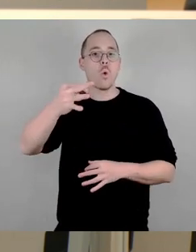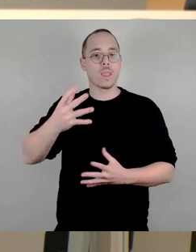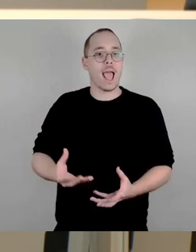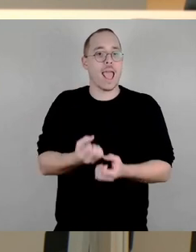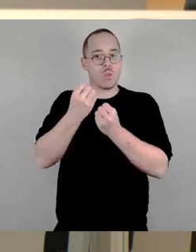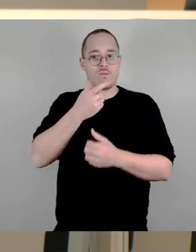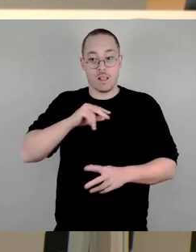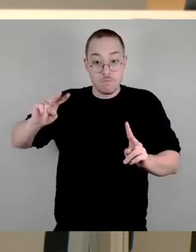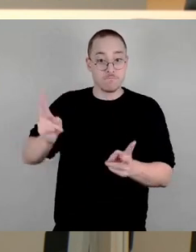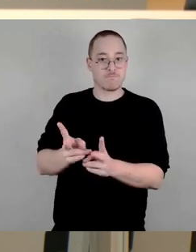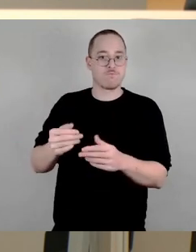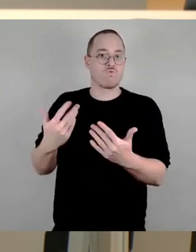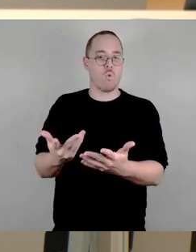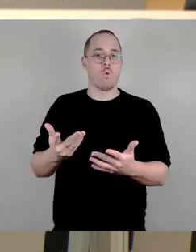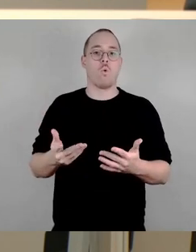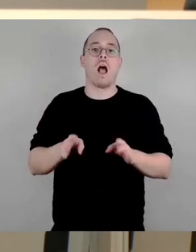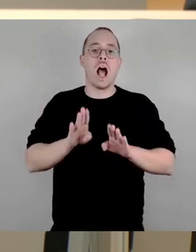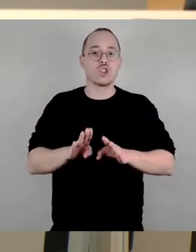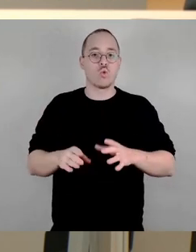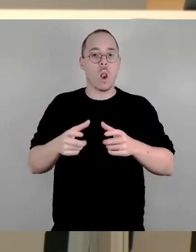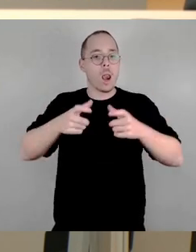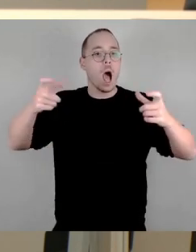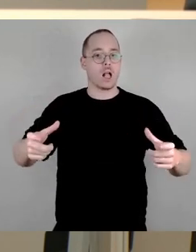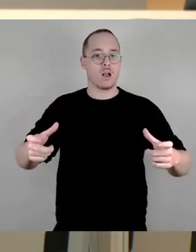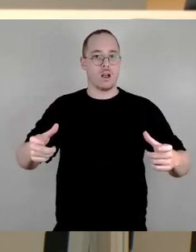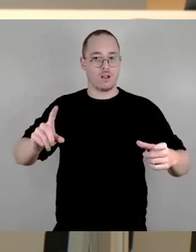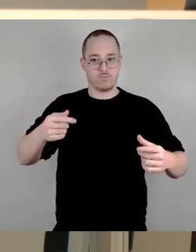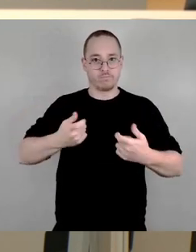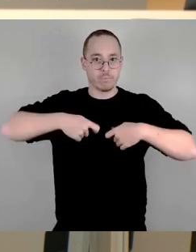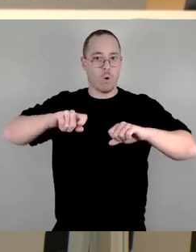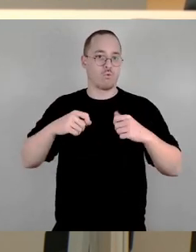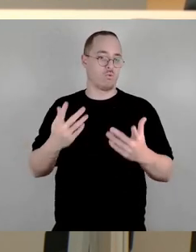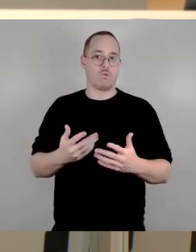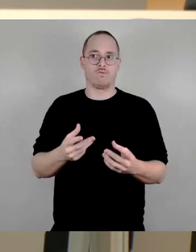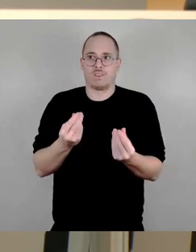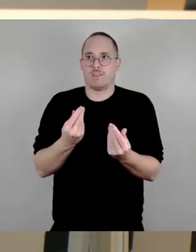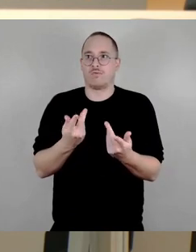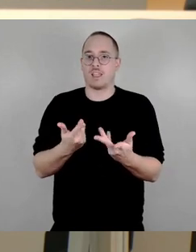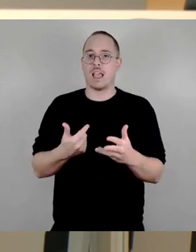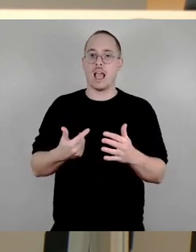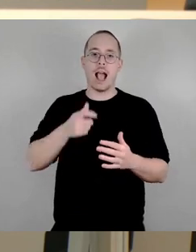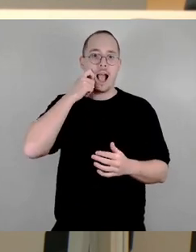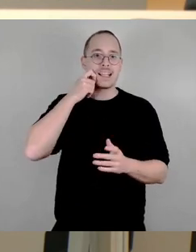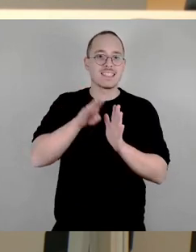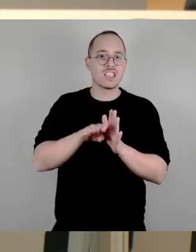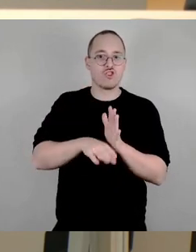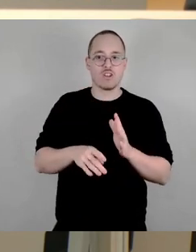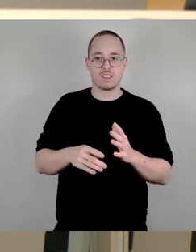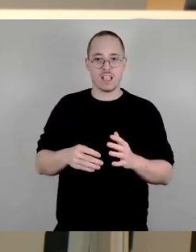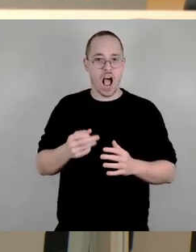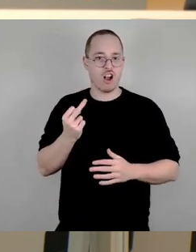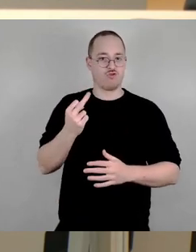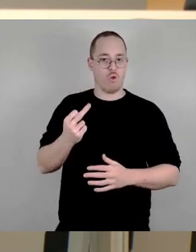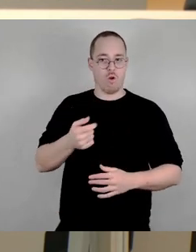Als wäre es ein Wettbewerb, ein rassistisches Arschloch zu sein. Wahrlich, hier im Stadtrat beteuern sie rührselig das Gegenteil.